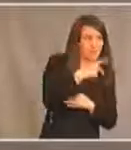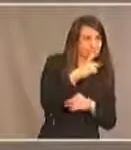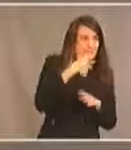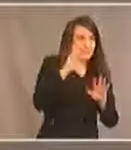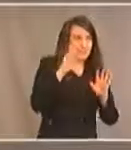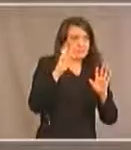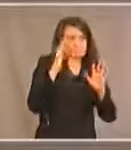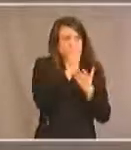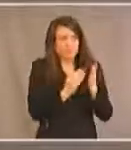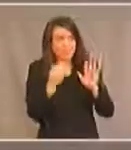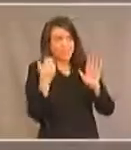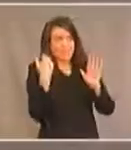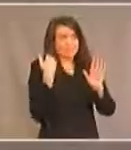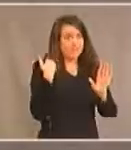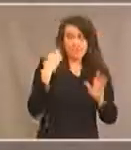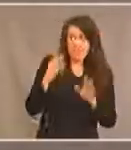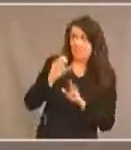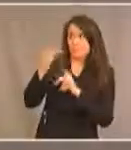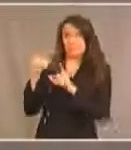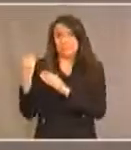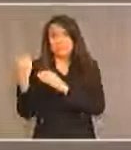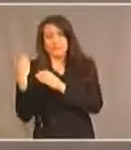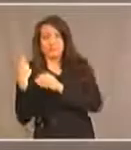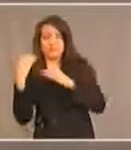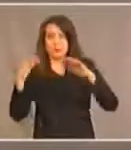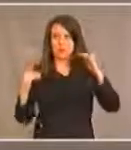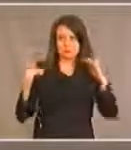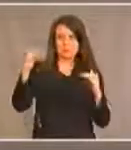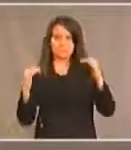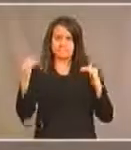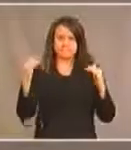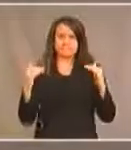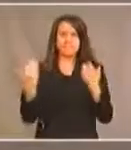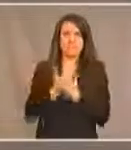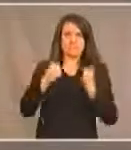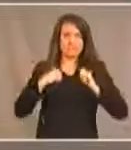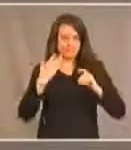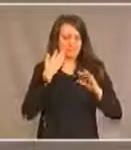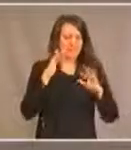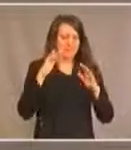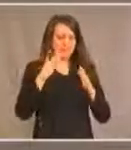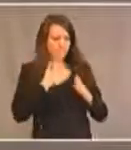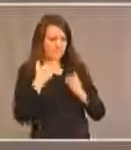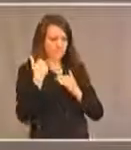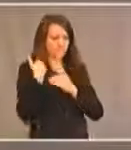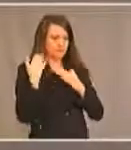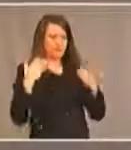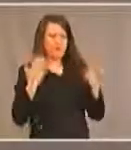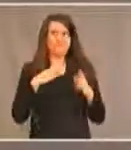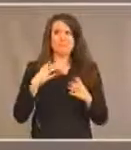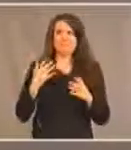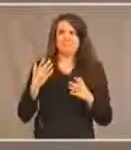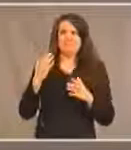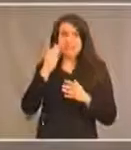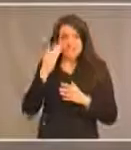et tout le monde essaie de définir cette responsabilité, mais personne n'a